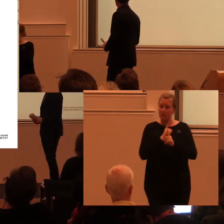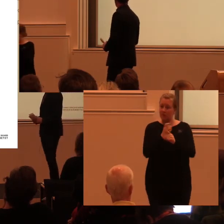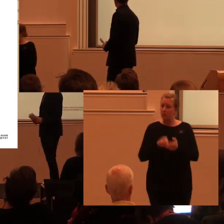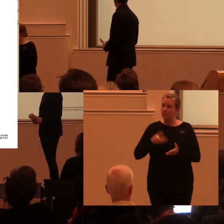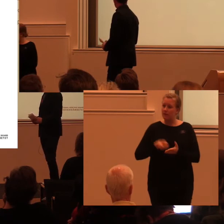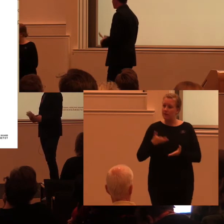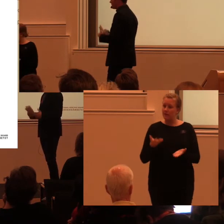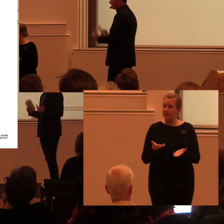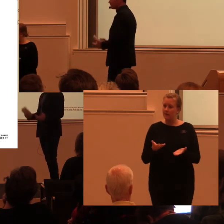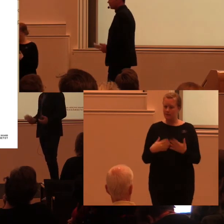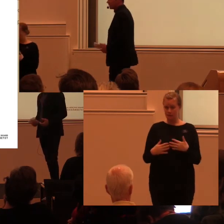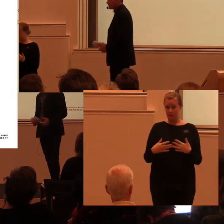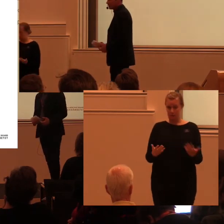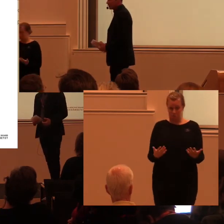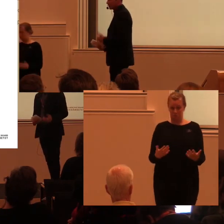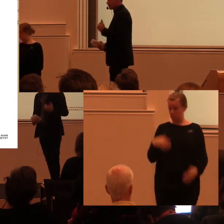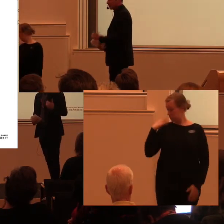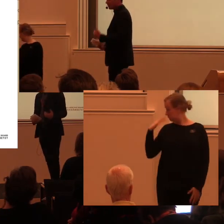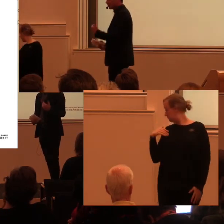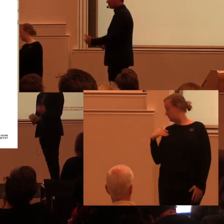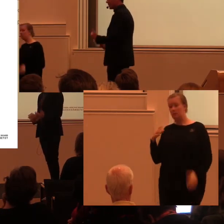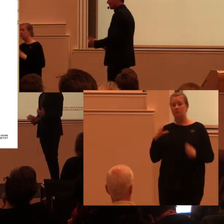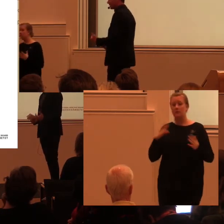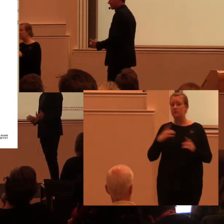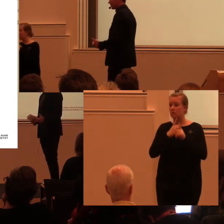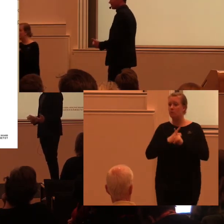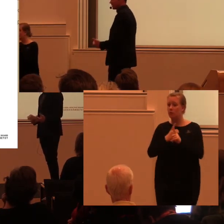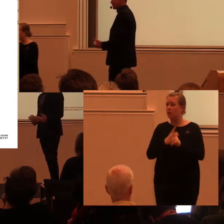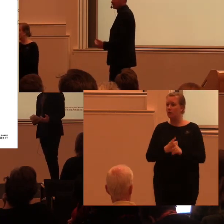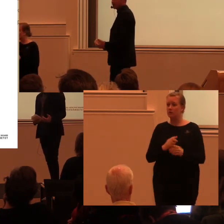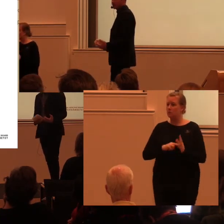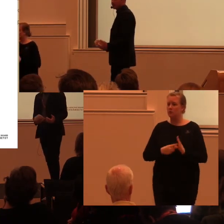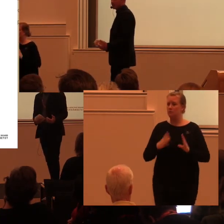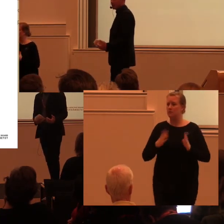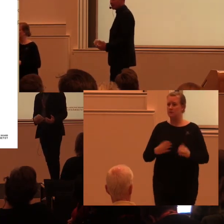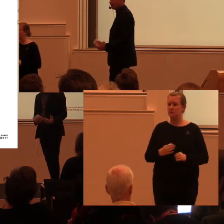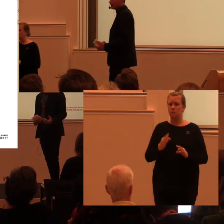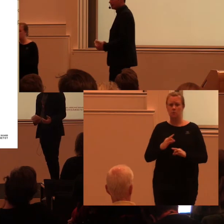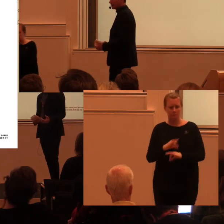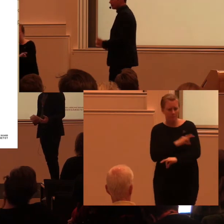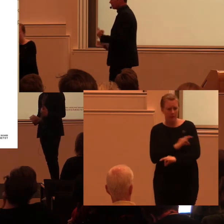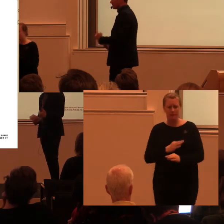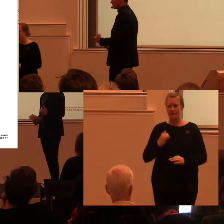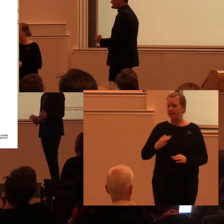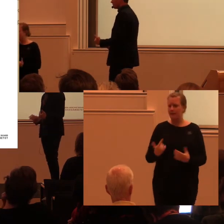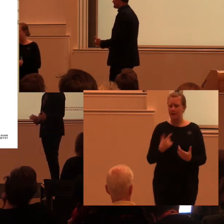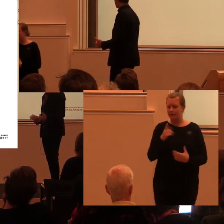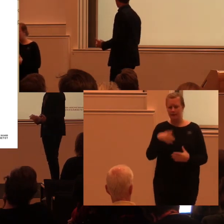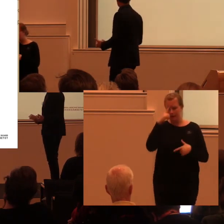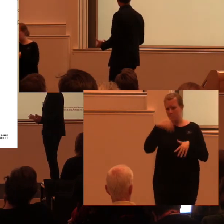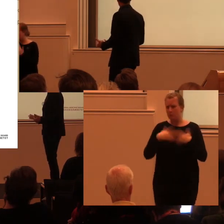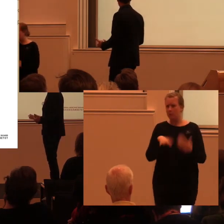vi har inte haft befintliga system för att följa upp och mäta hur tillgänglig kulturmiljön är. Det behöver vi